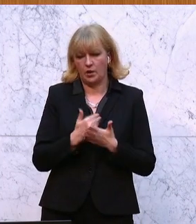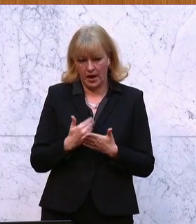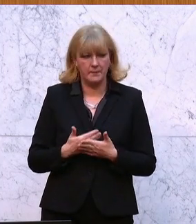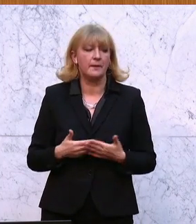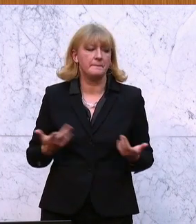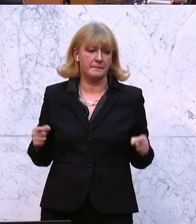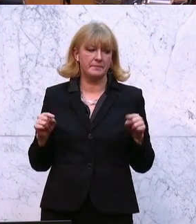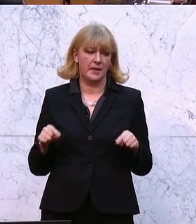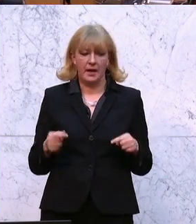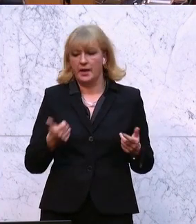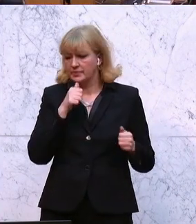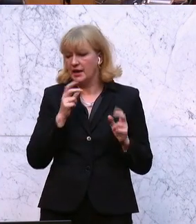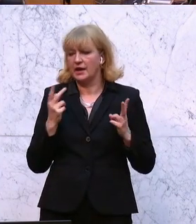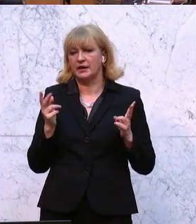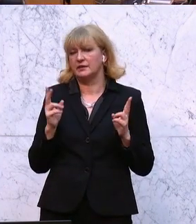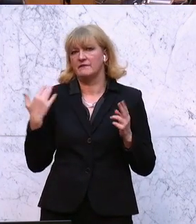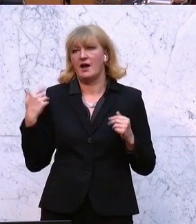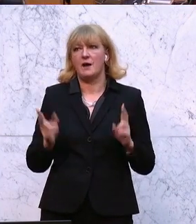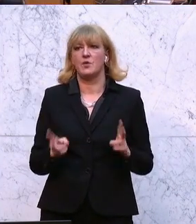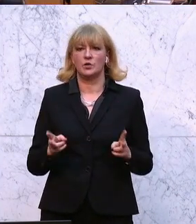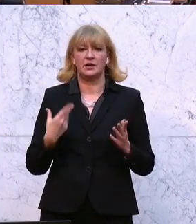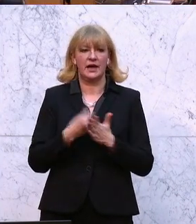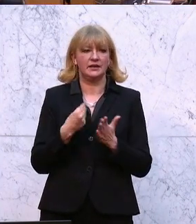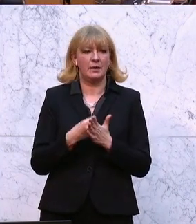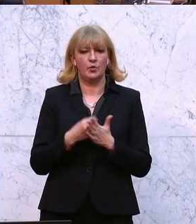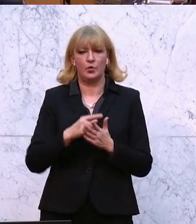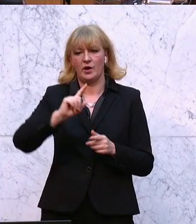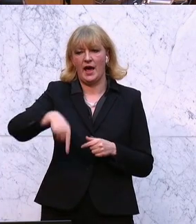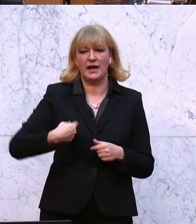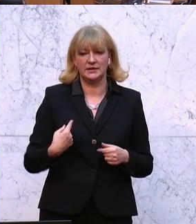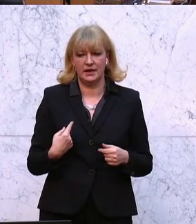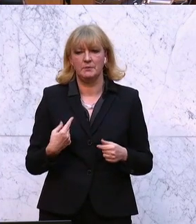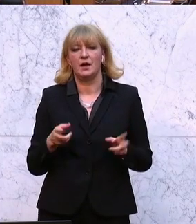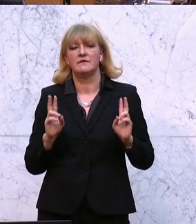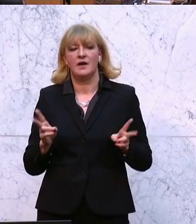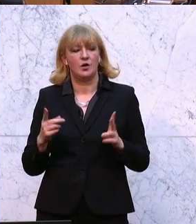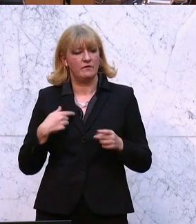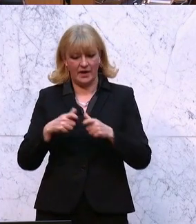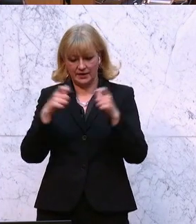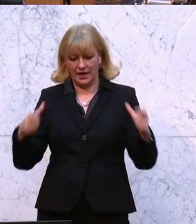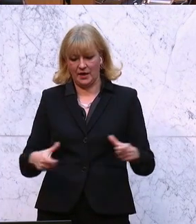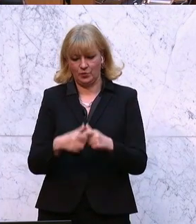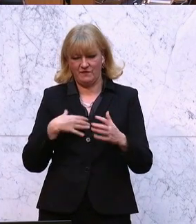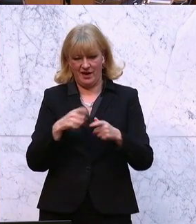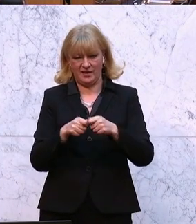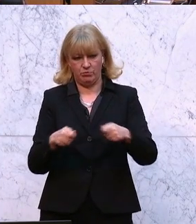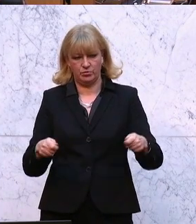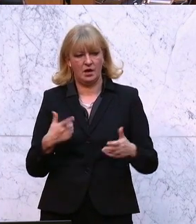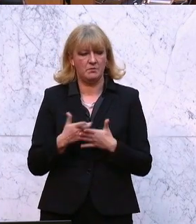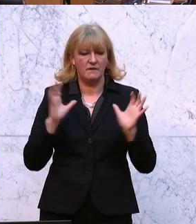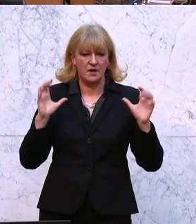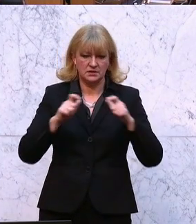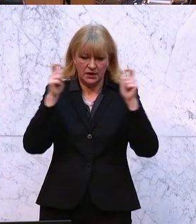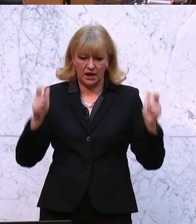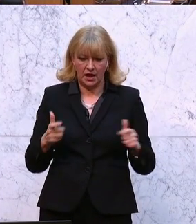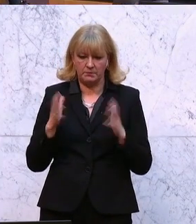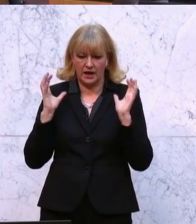da es ja nicht die Möglichkeit gegeben hat, eine Gebühr einzuheben, weil es an die Geräte gebunden waren, das Fernsehgerät und das